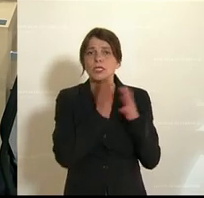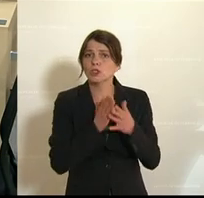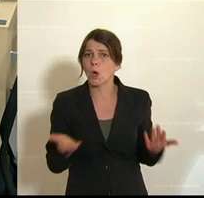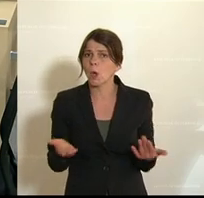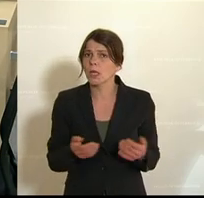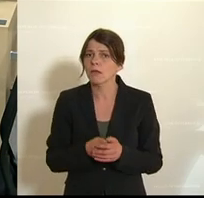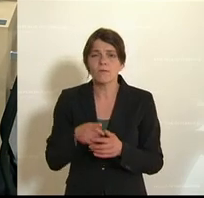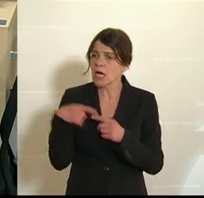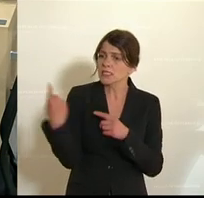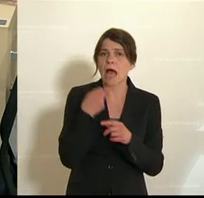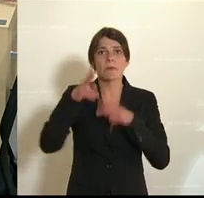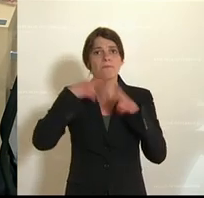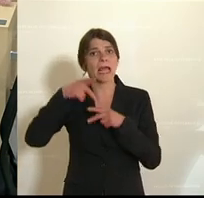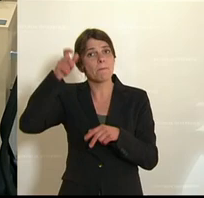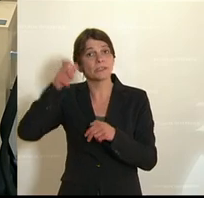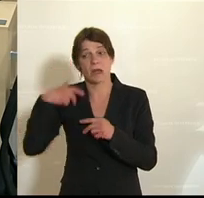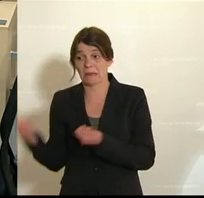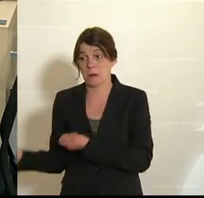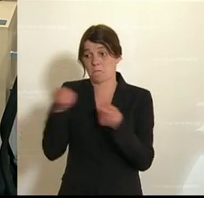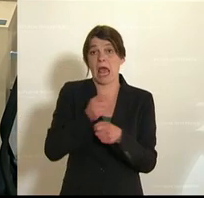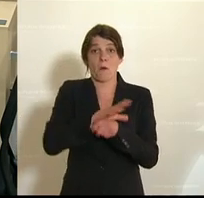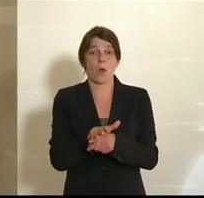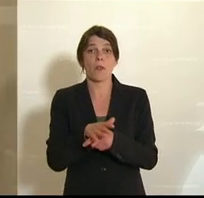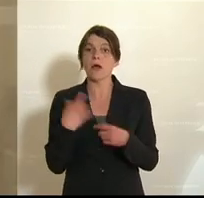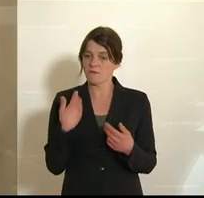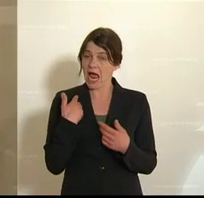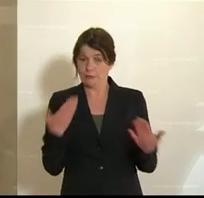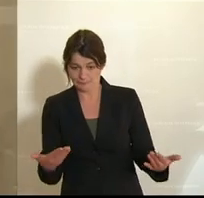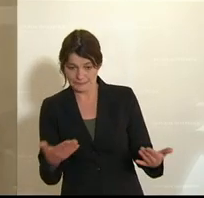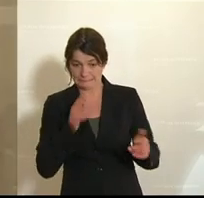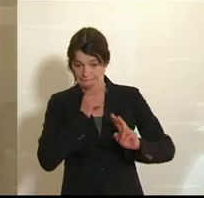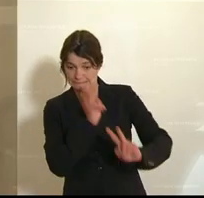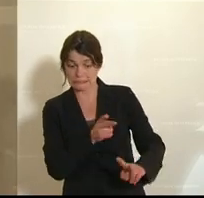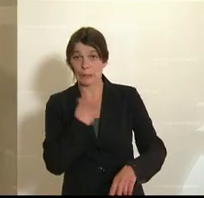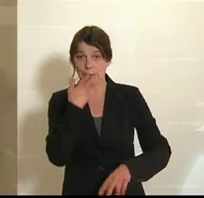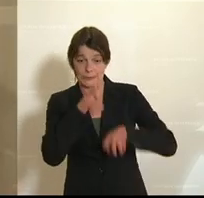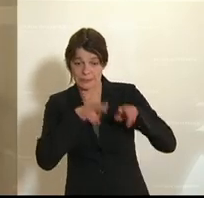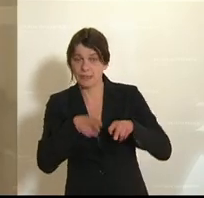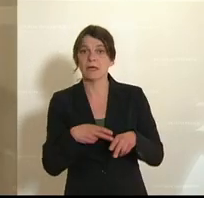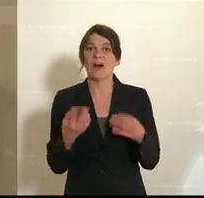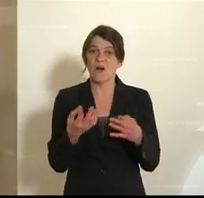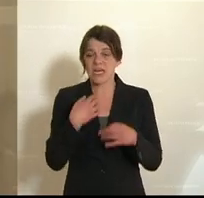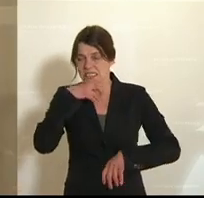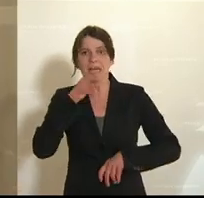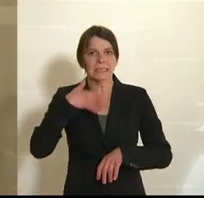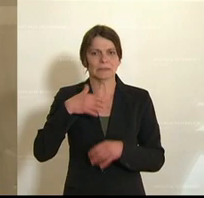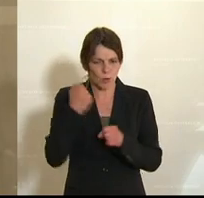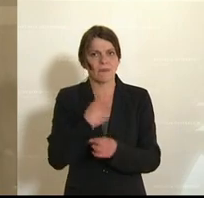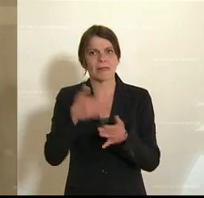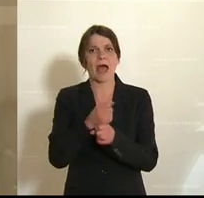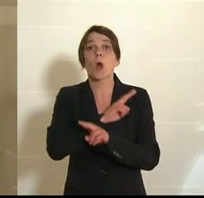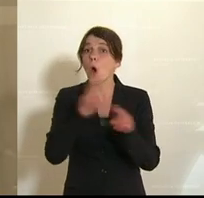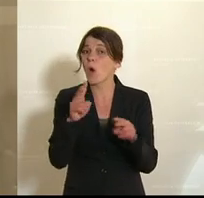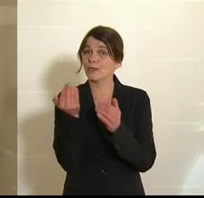gibt, weil es das Pflegepersonal eingeschleppt hat. Die hatten die Wahl, die Patienten unversorgt zu lassen oder ohne Schutzbegleitung zu arbeiten.